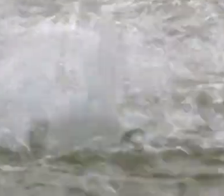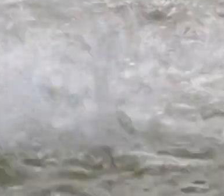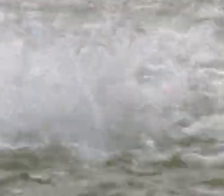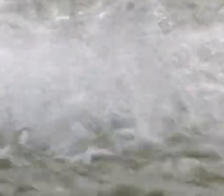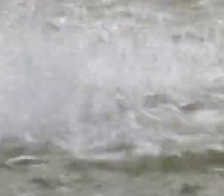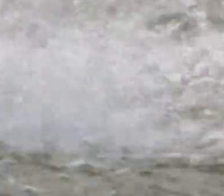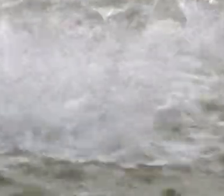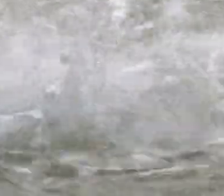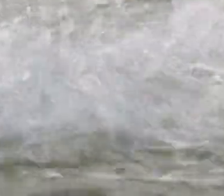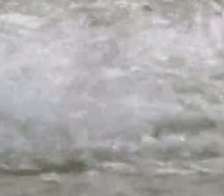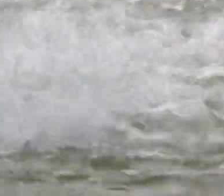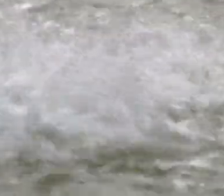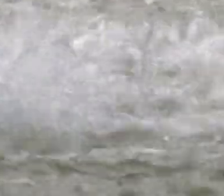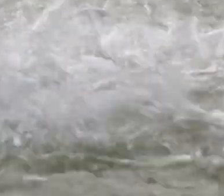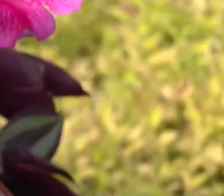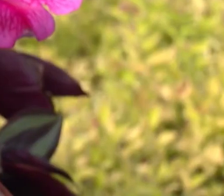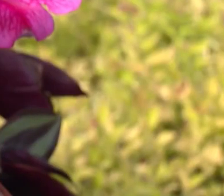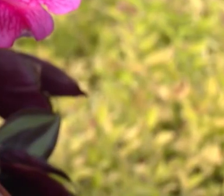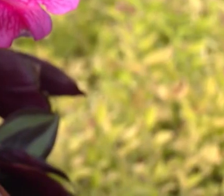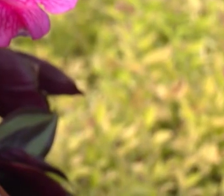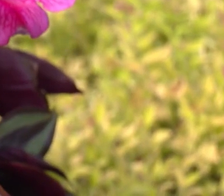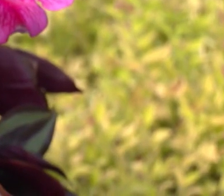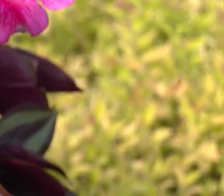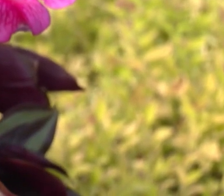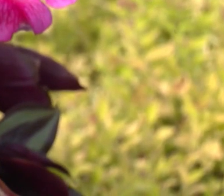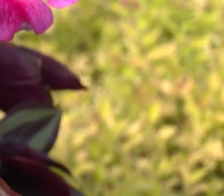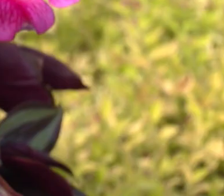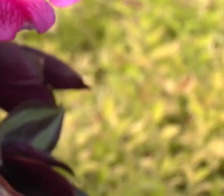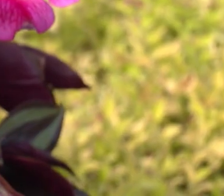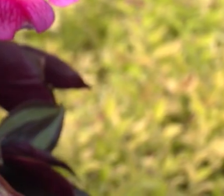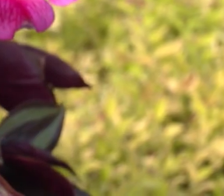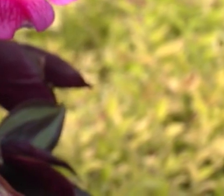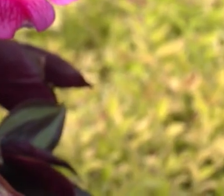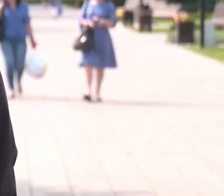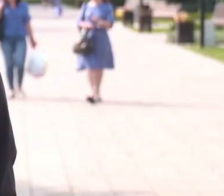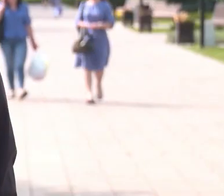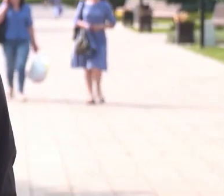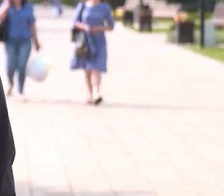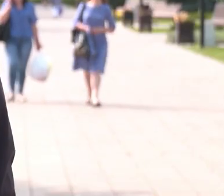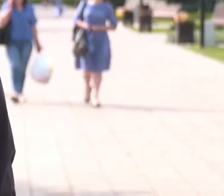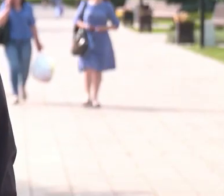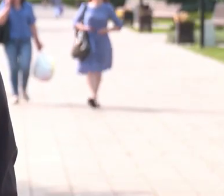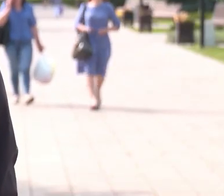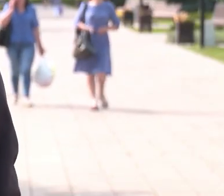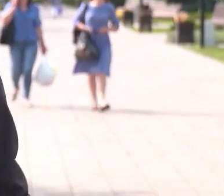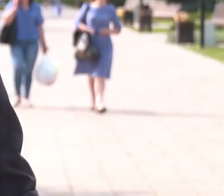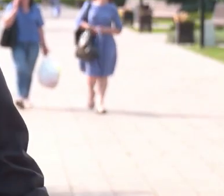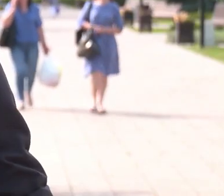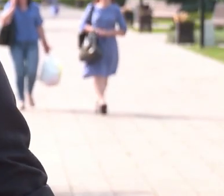цінуємо своє місто і свою країну. Це коли ми завжди пам'ятаємо, якою ціною